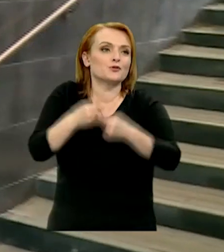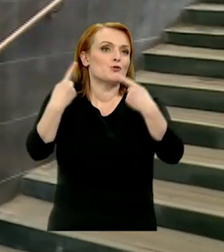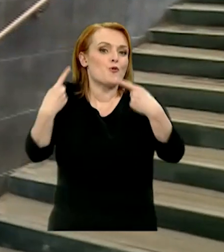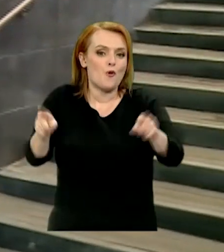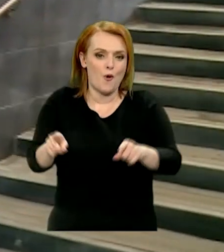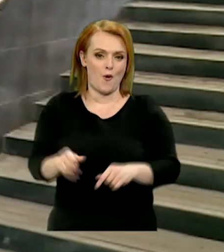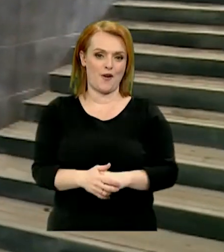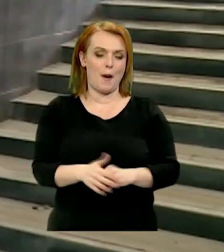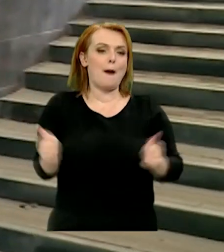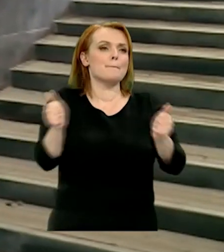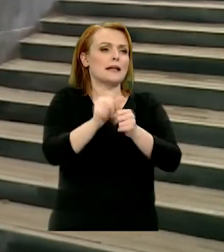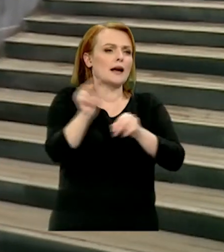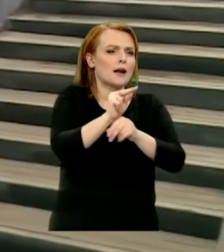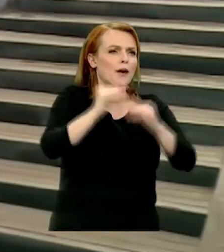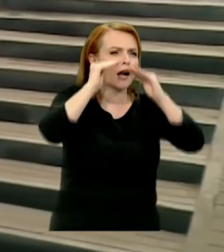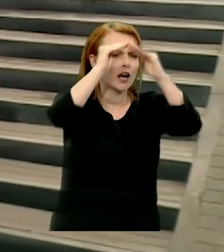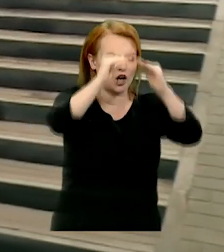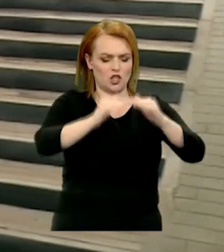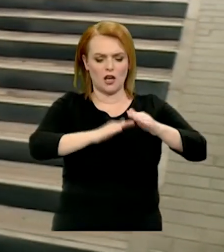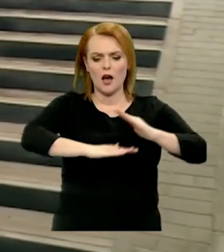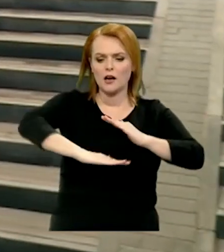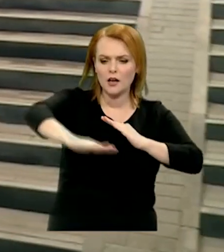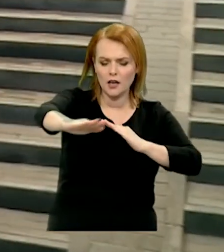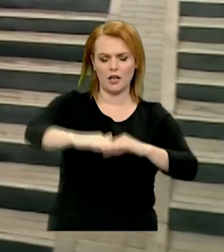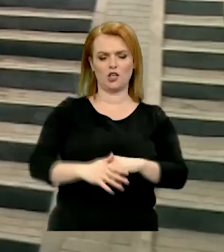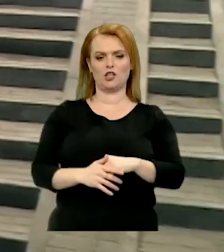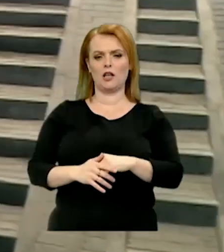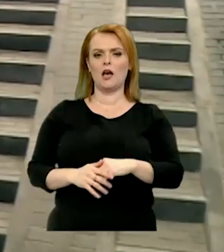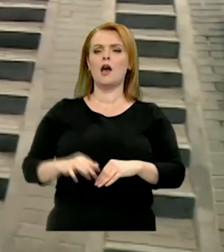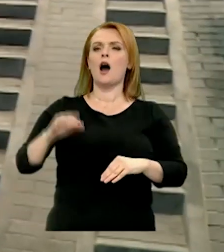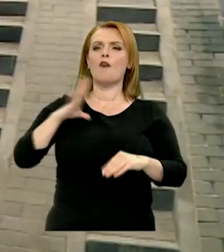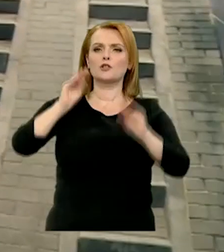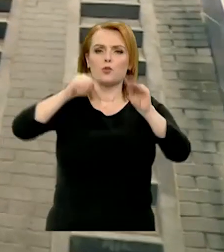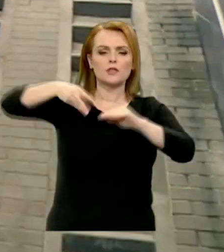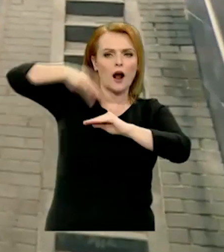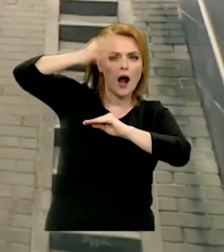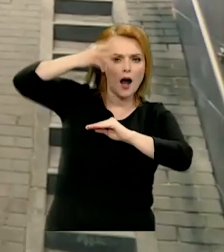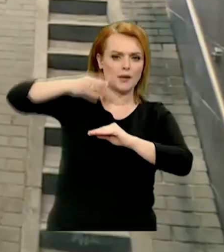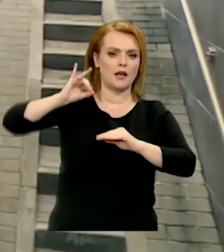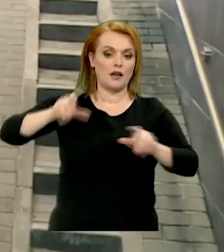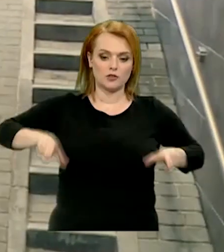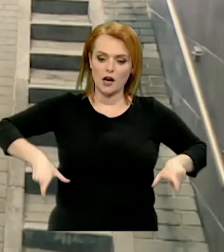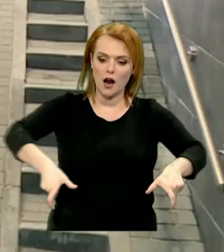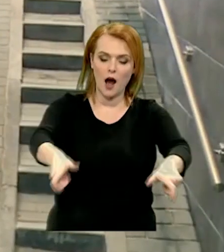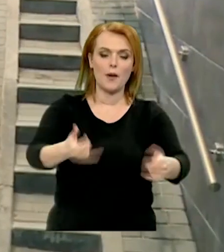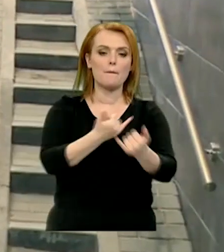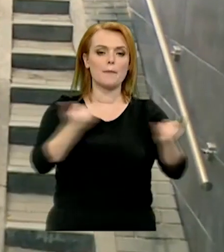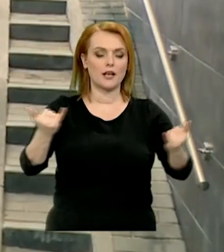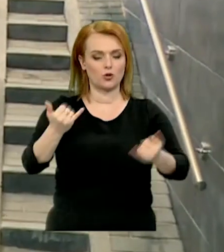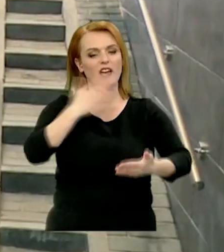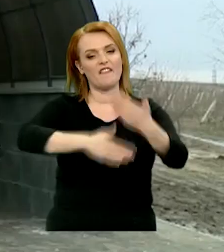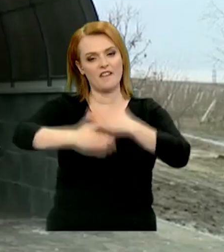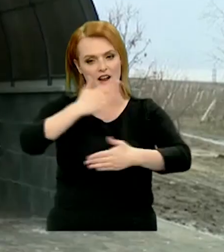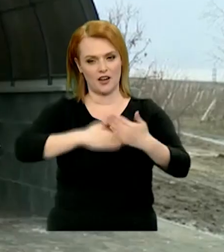lângă repărarea tavanului, pereților, dar și instalarea camerelor de supraveghere video. Aici a fost instalată și o rampă pentru persoanele cu nevoi